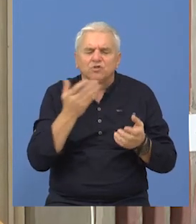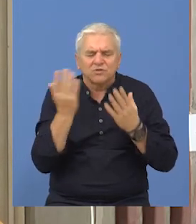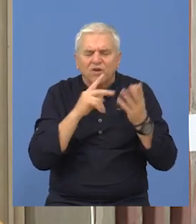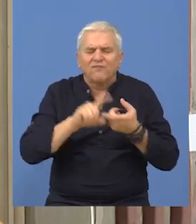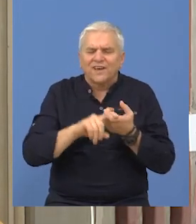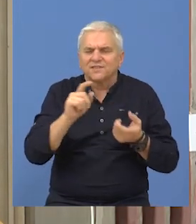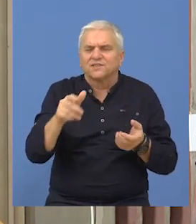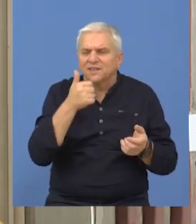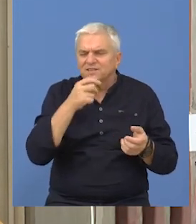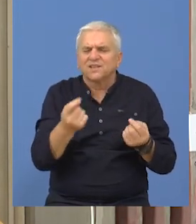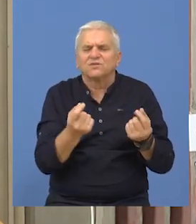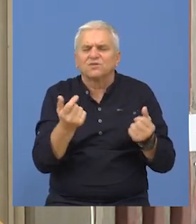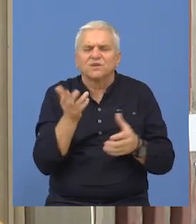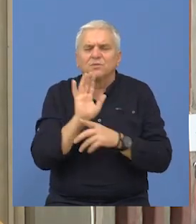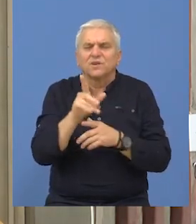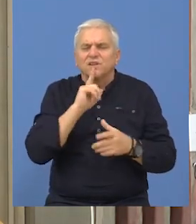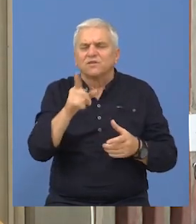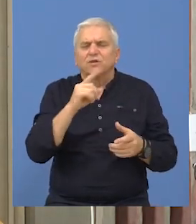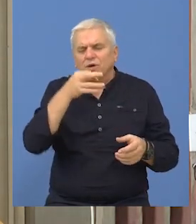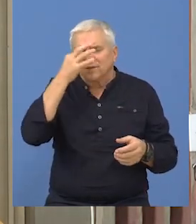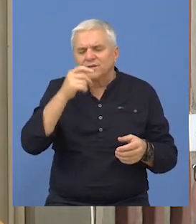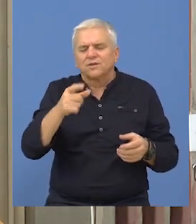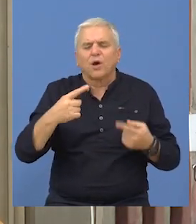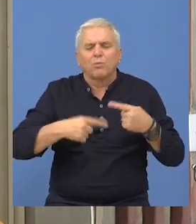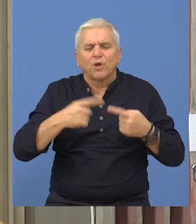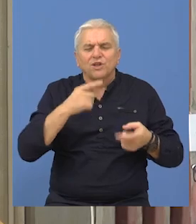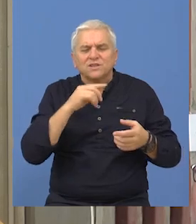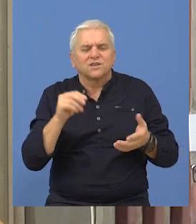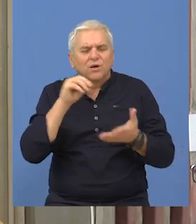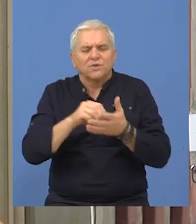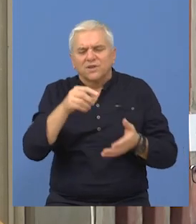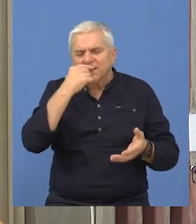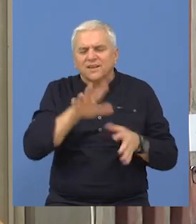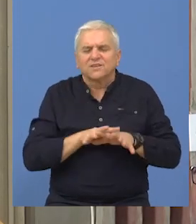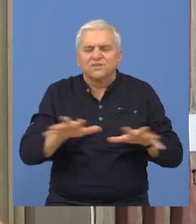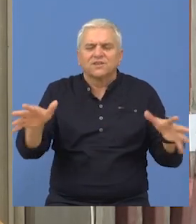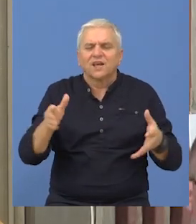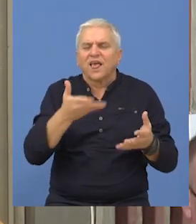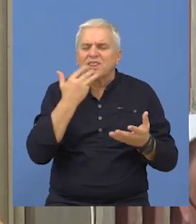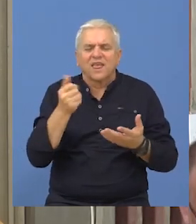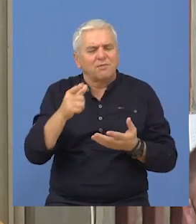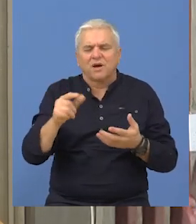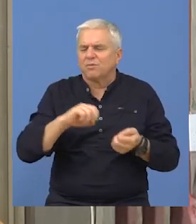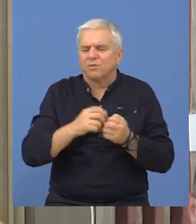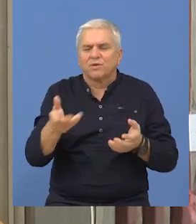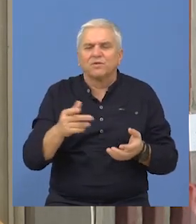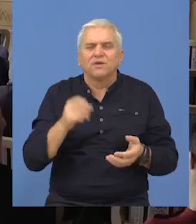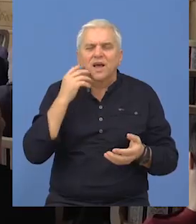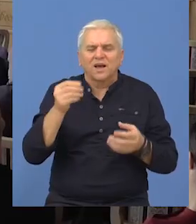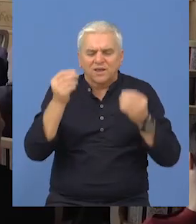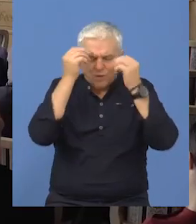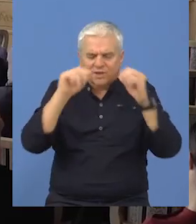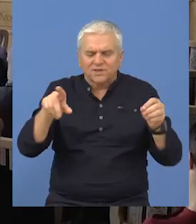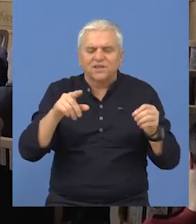osetljive teme. I ne mogu da prihvatim da pojedine političke opcije za upotrebnabaju ove teme u dnevno političke svrti.